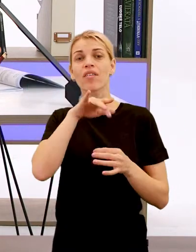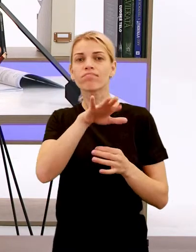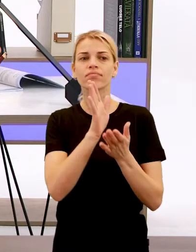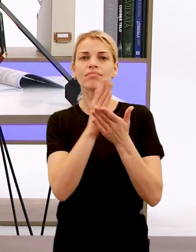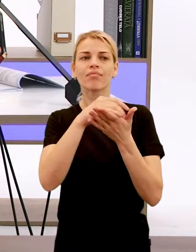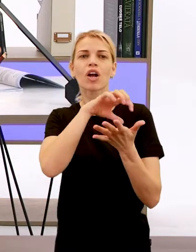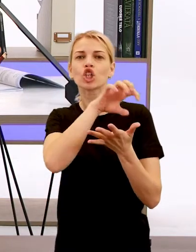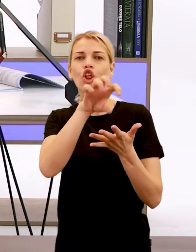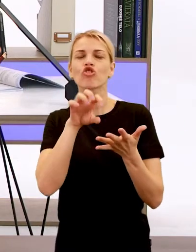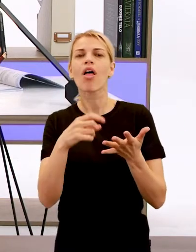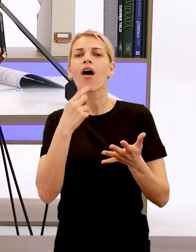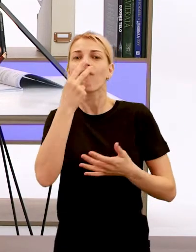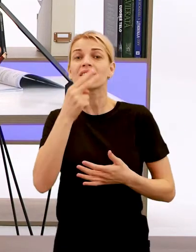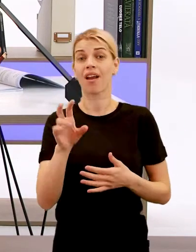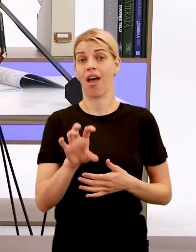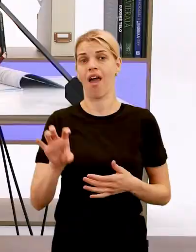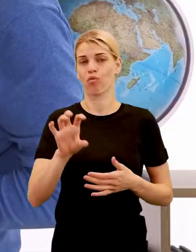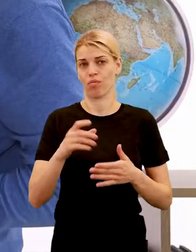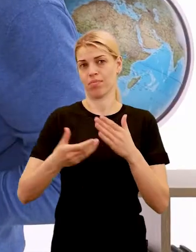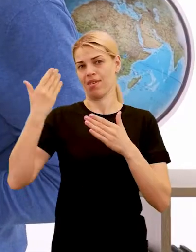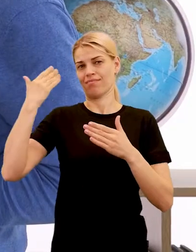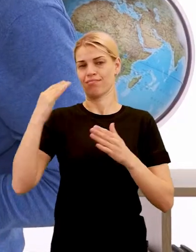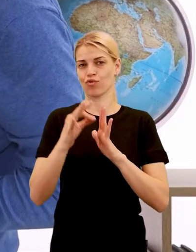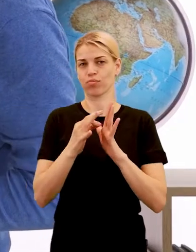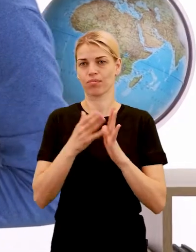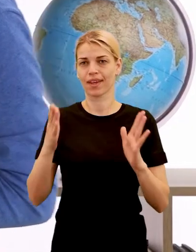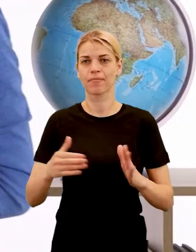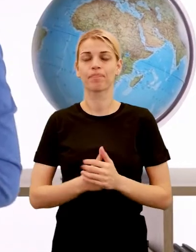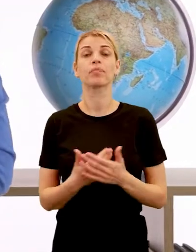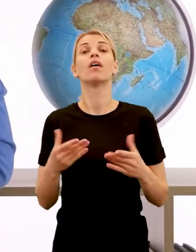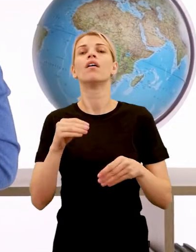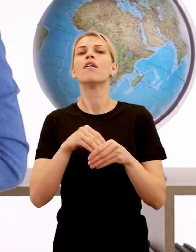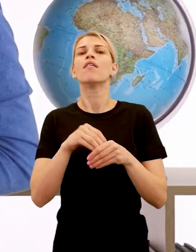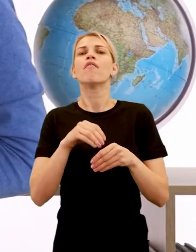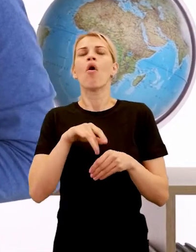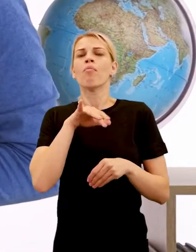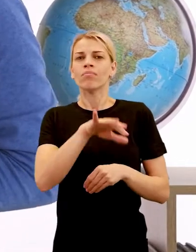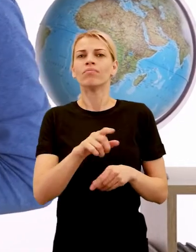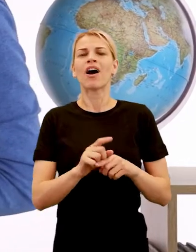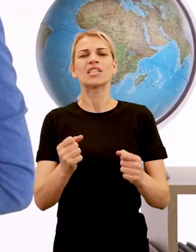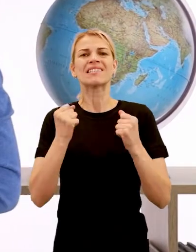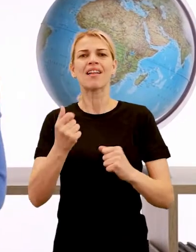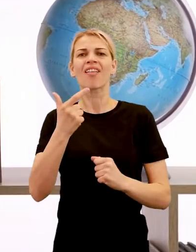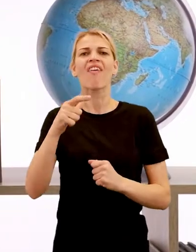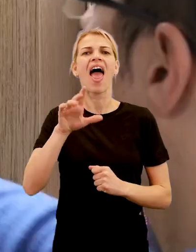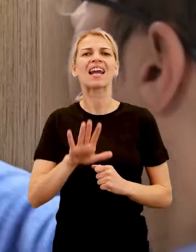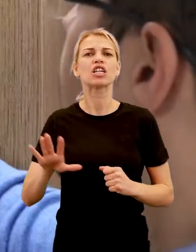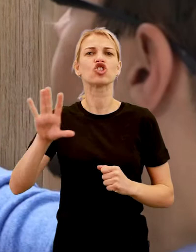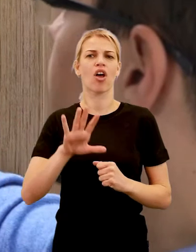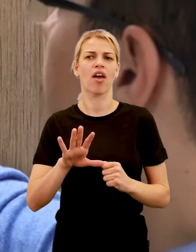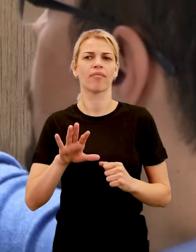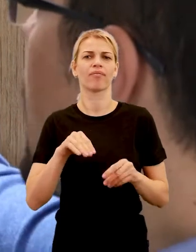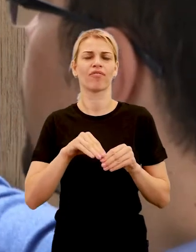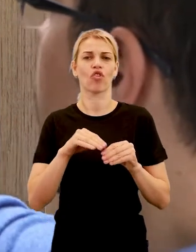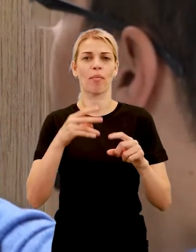alebo teda to, ako vyzerala Európa v tom období. Čiže boli tu také silné dve ríše. Vy už viete, že to bola